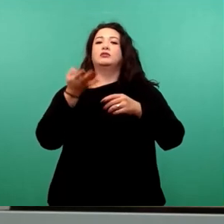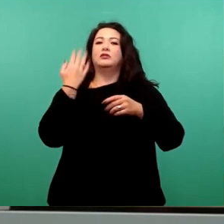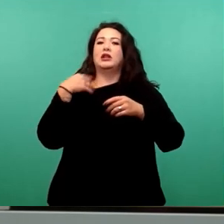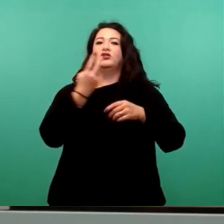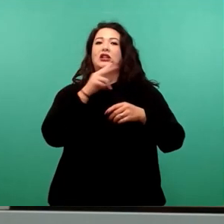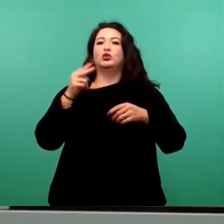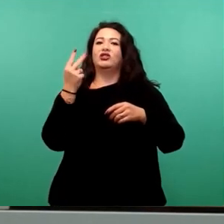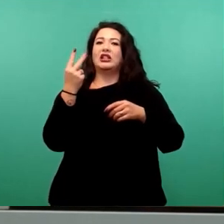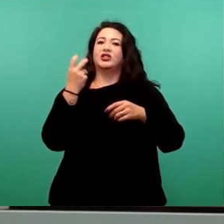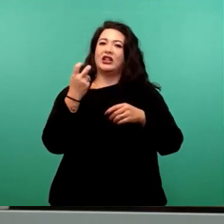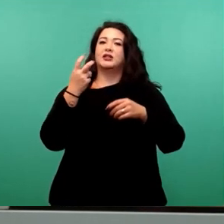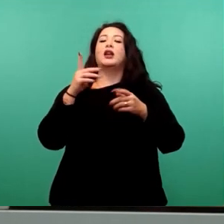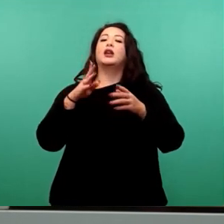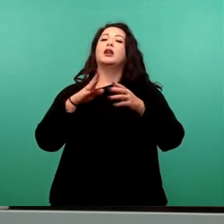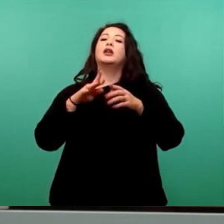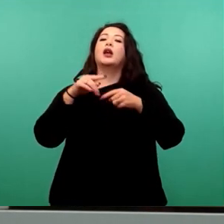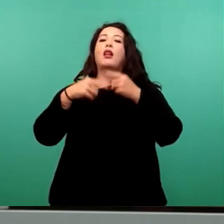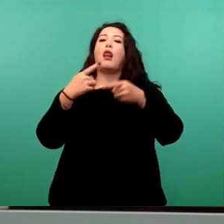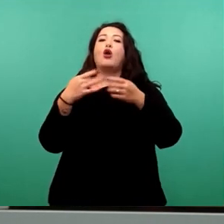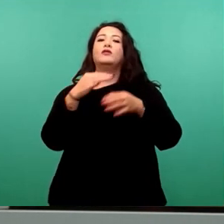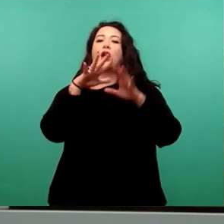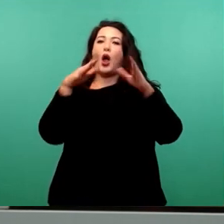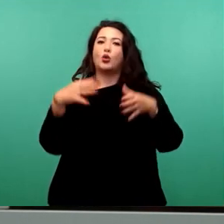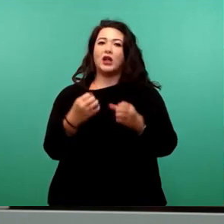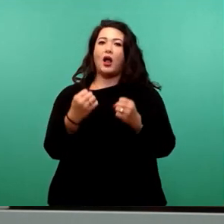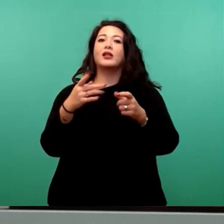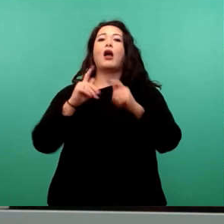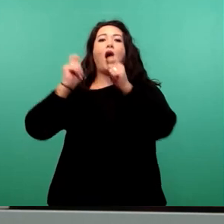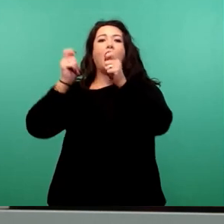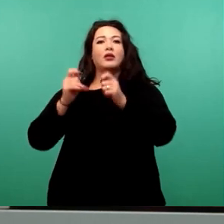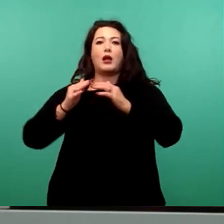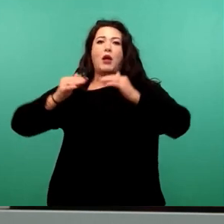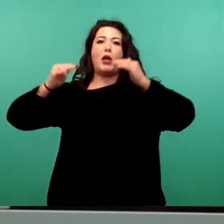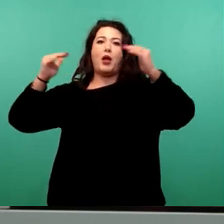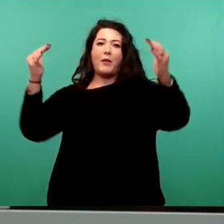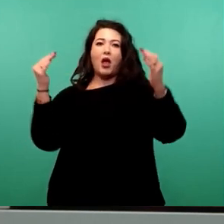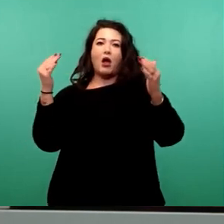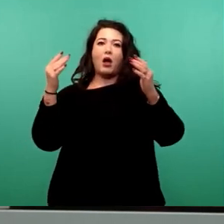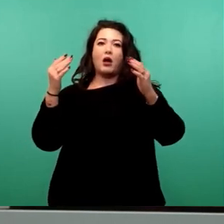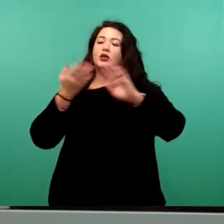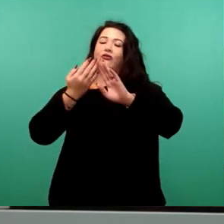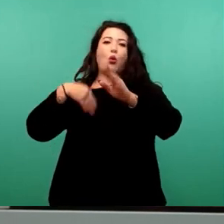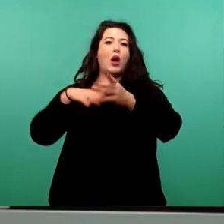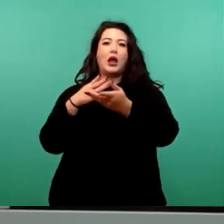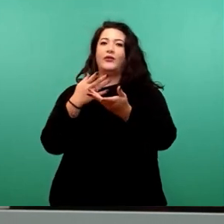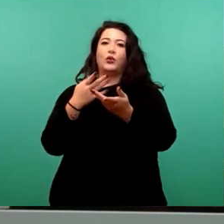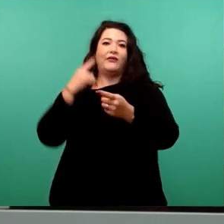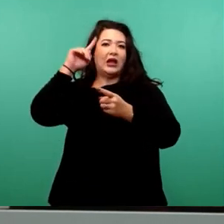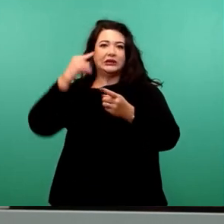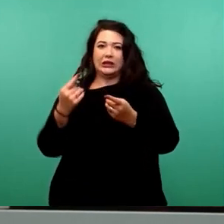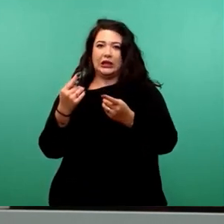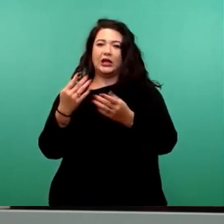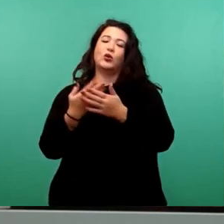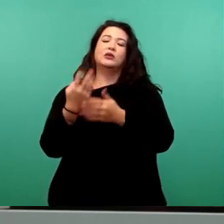mehr Anträge eingegangen sind als das Volumina, was im Haushalt vorgesehen ist. Das läuft sich auf ca.